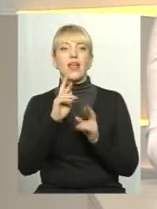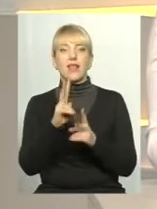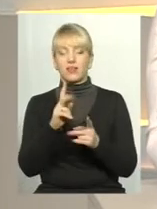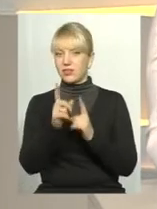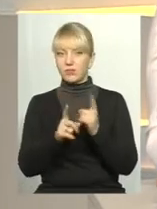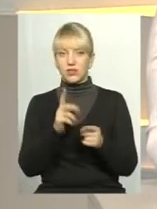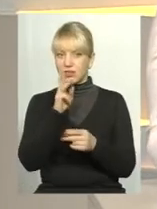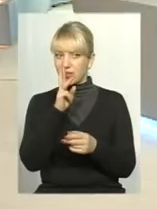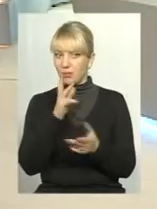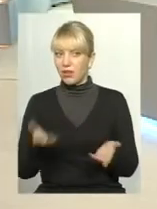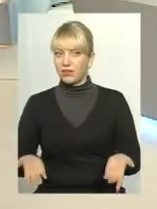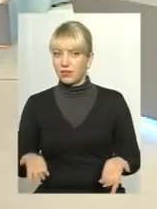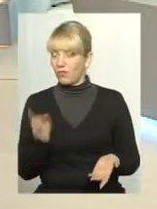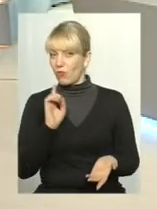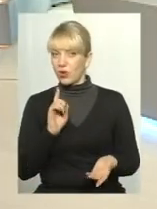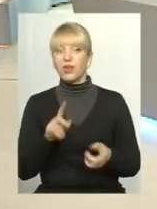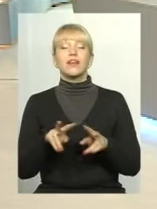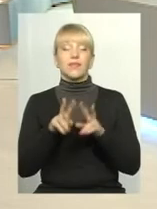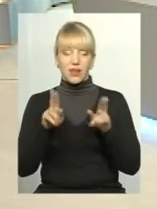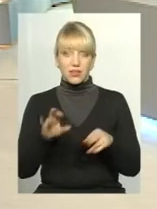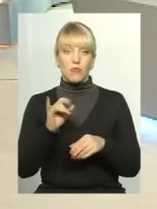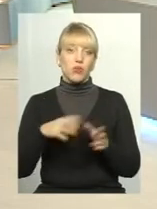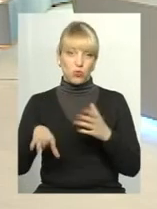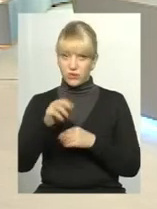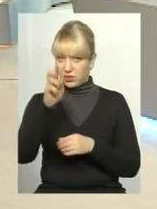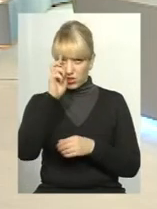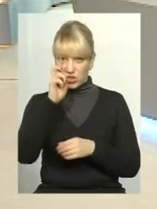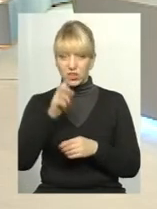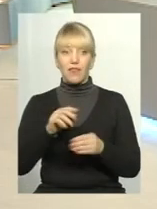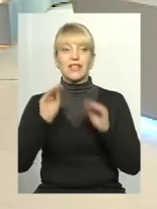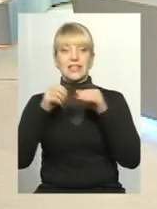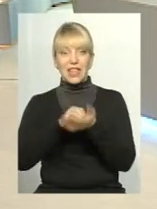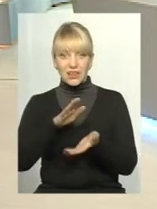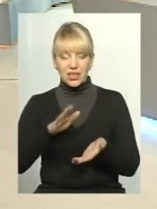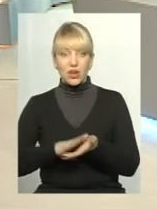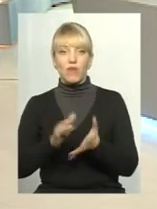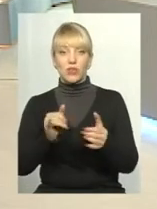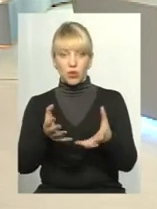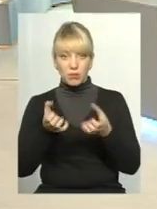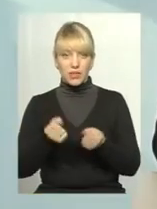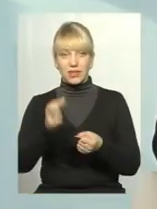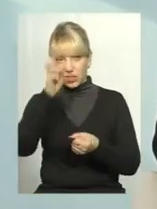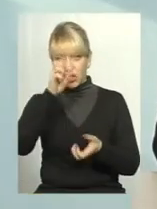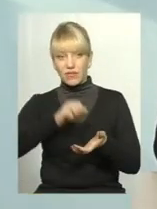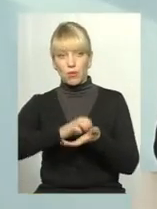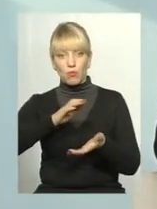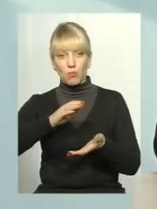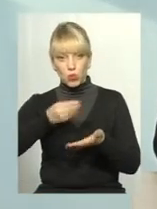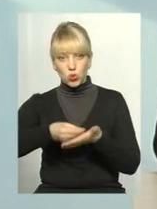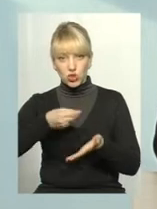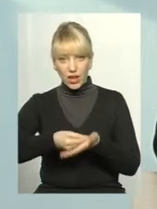поки що? Точно так само, як в усій державі. Тобто задекларовано і прийнято державний бюджет з